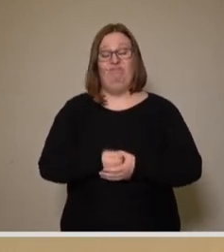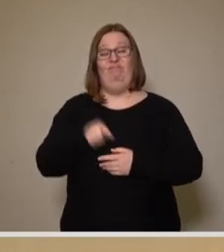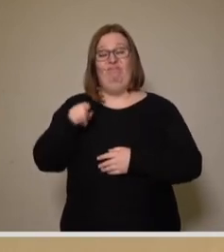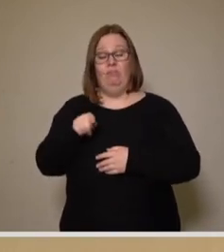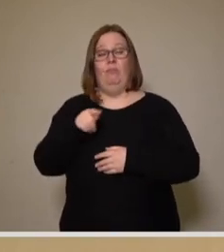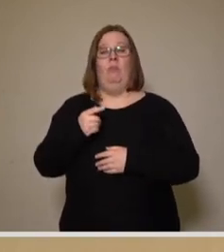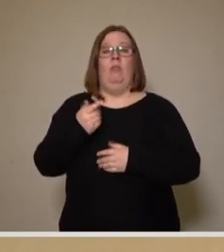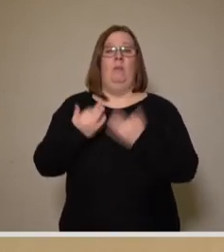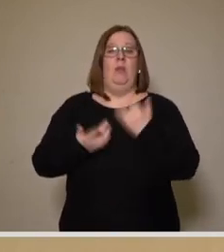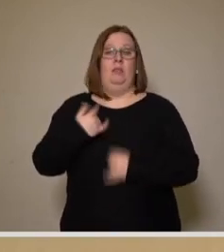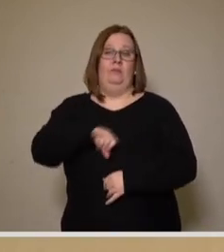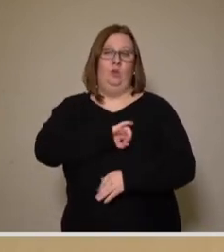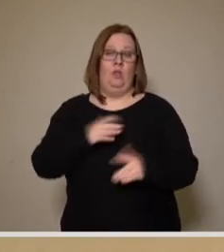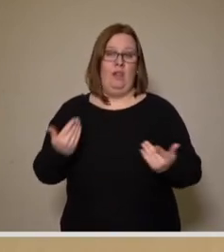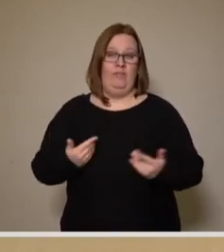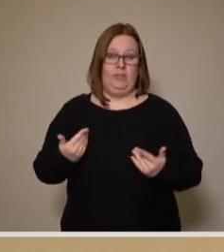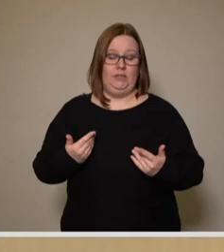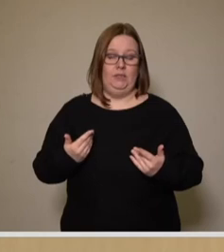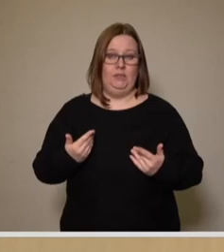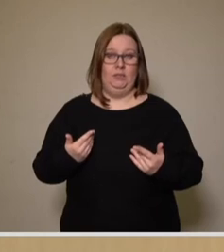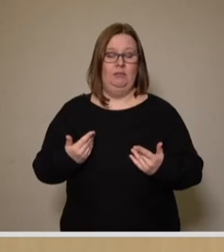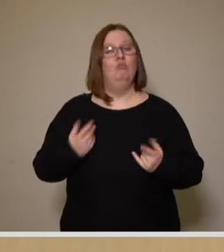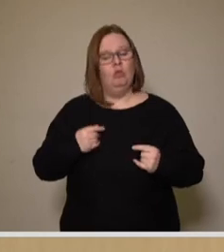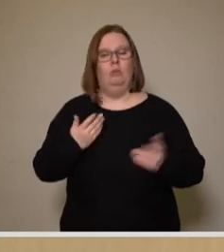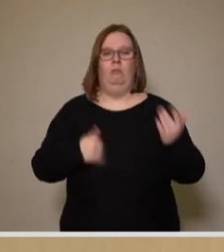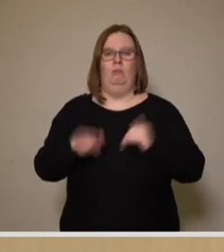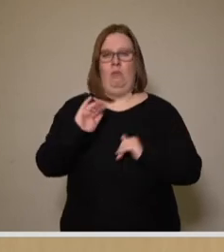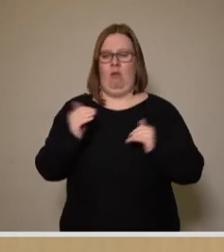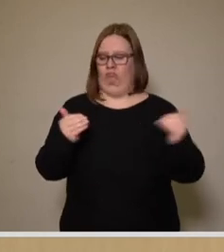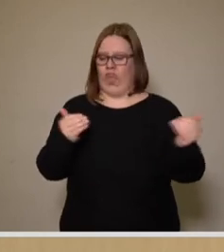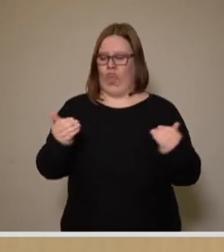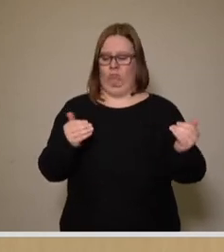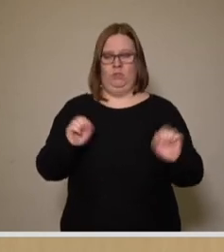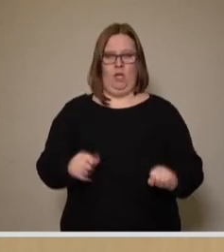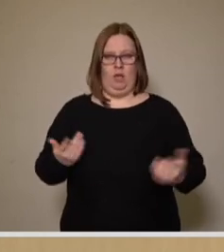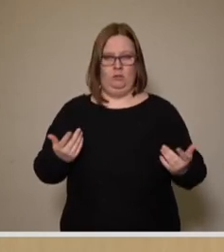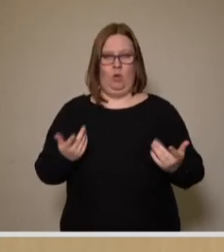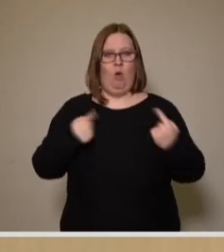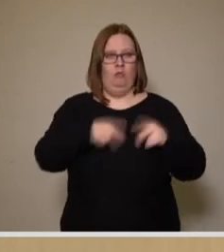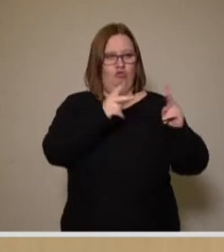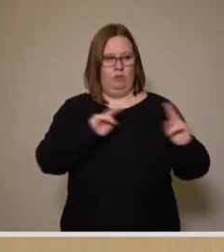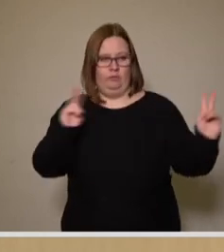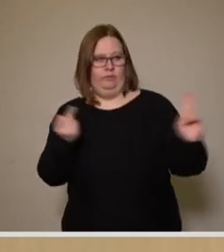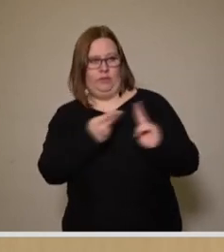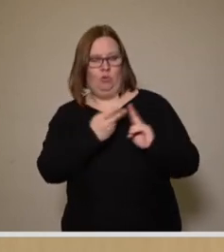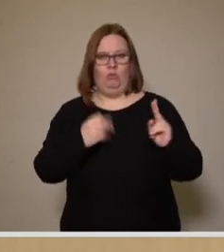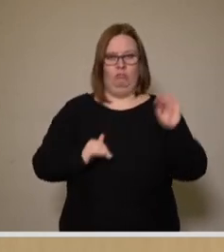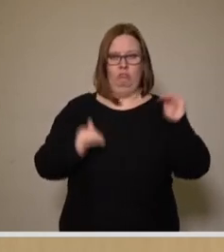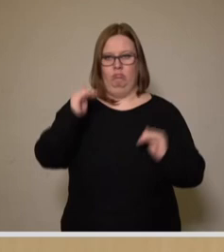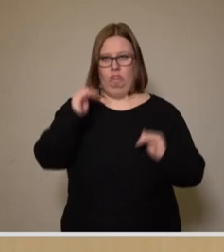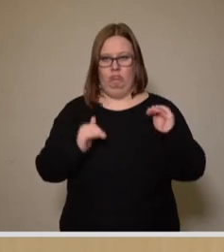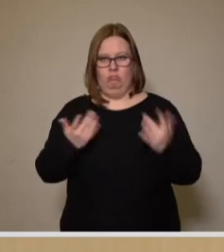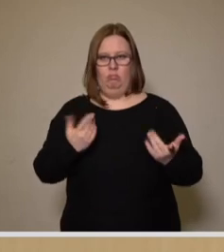Bilanzierung ist, unsere Bilanz vergleichbar wird, ehrlich vergleichbar wird mit der anderer Städte. Was uns als Mitglied des